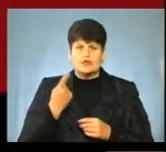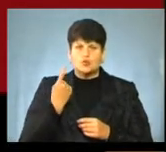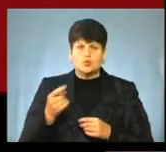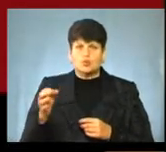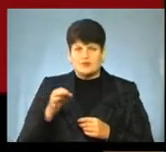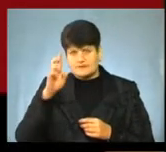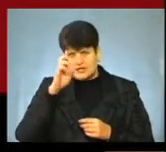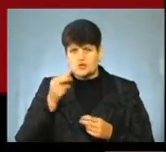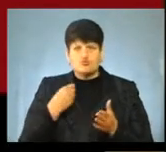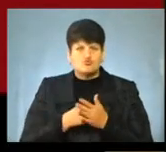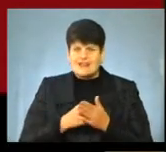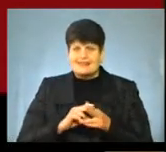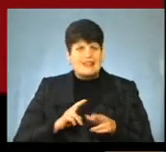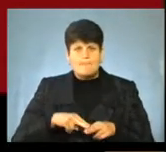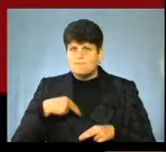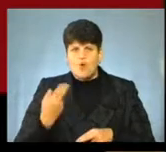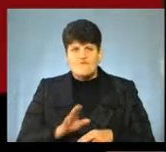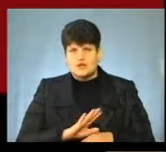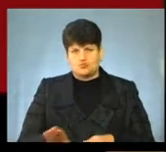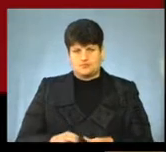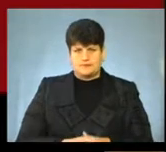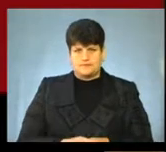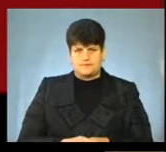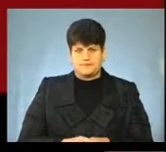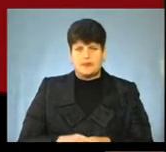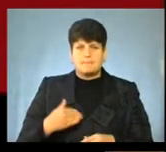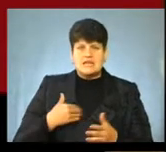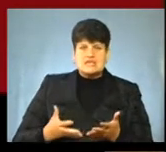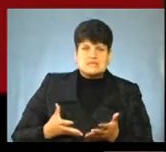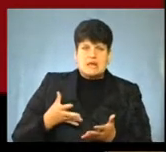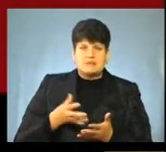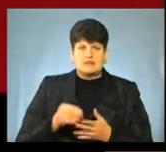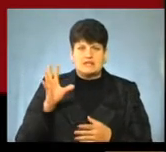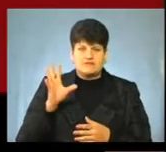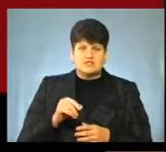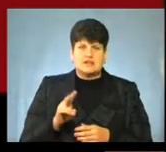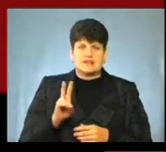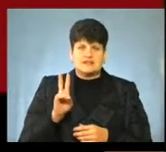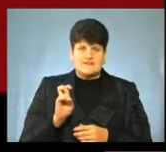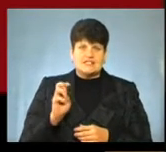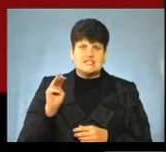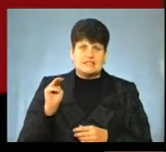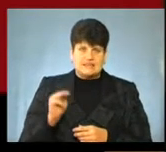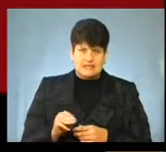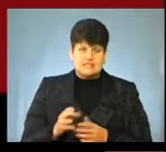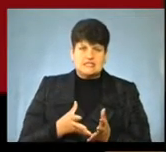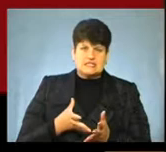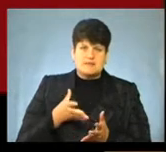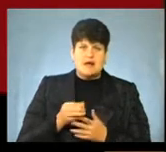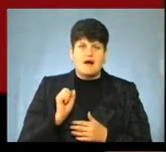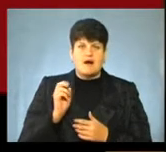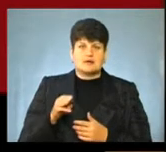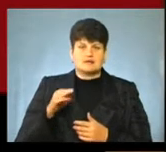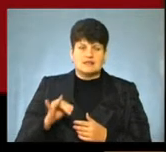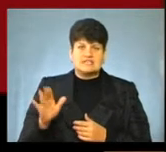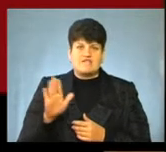жодної копійки в держбюджет не повернули. І того року не повернемо. Ми заплатили вже 200 тисяч, заплатили акти